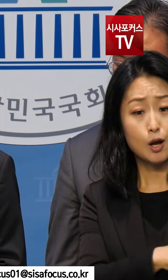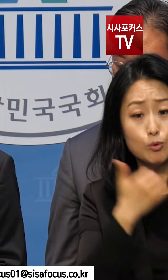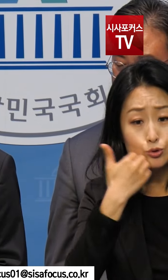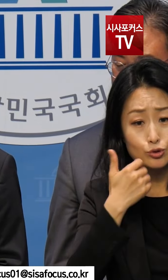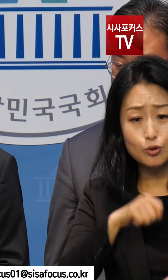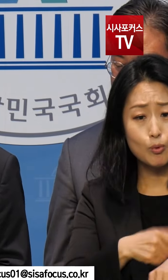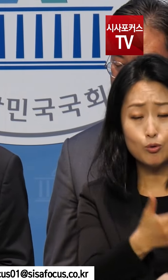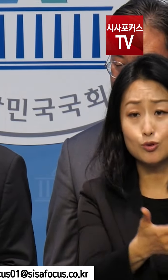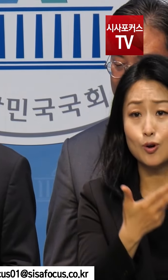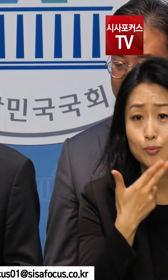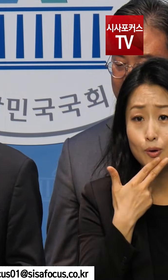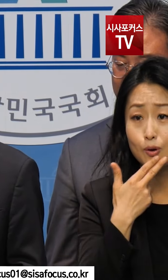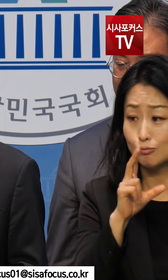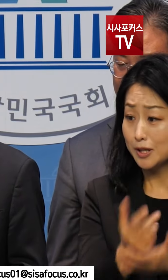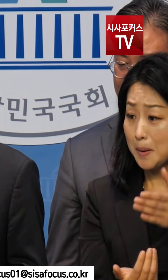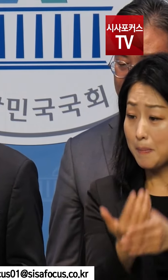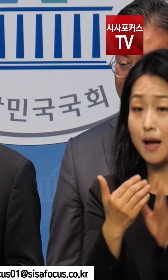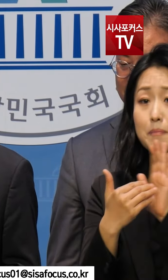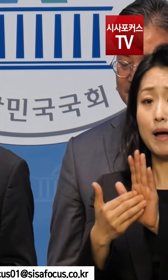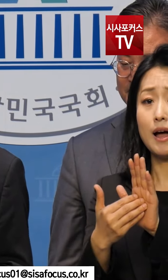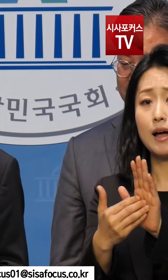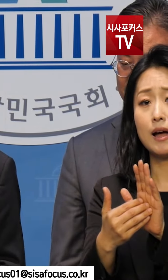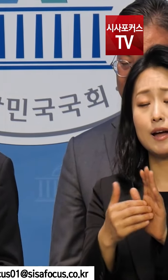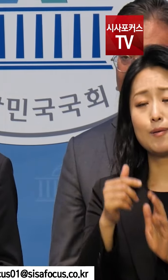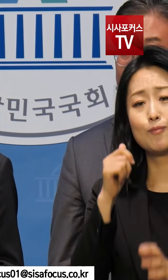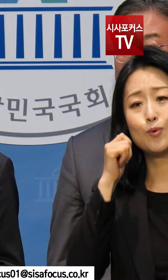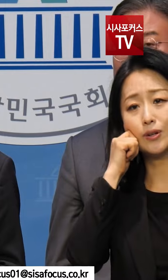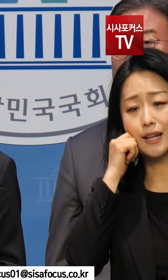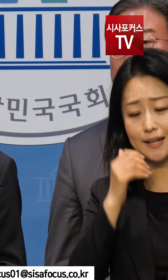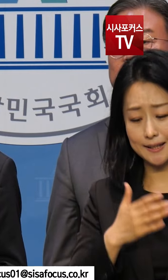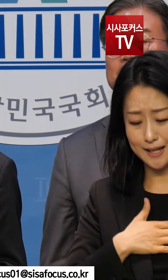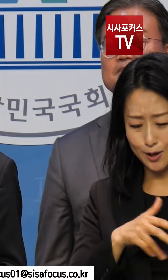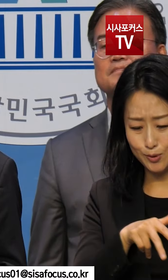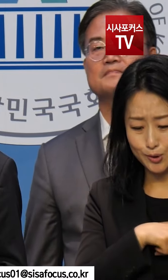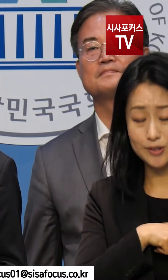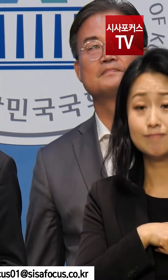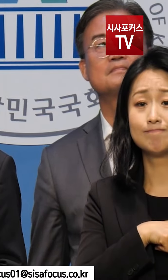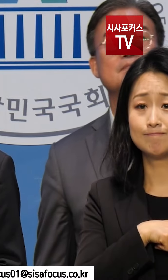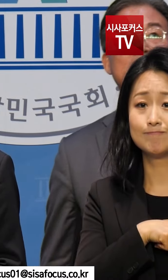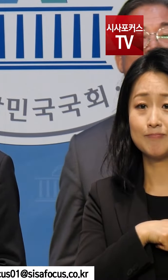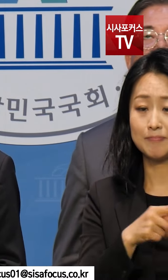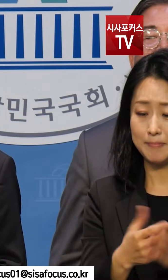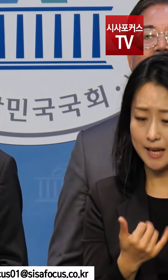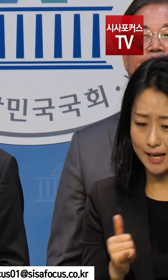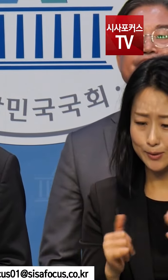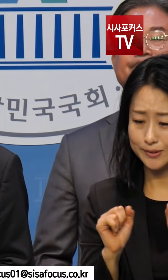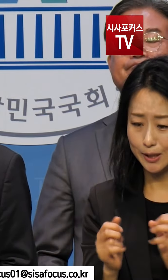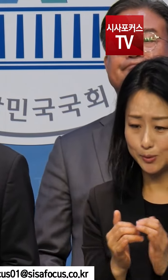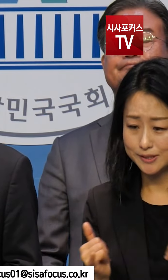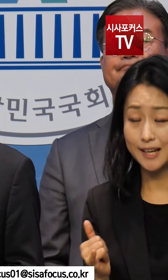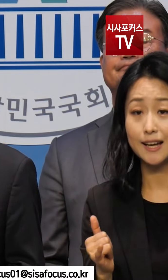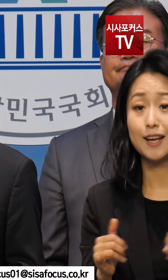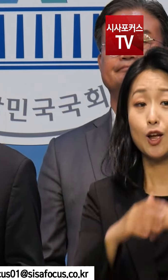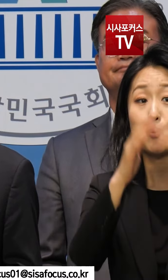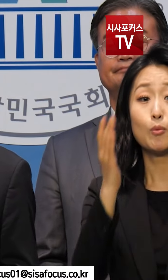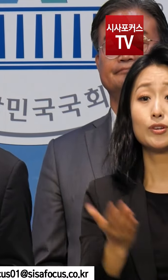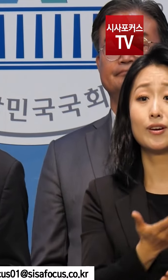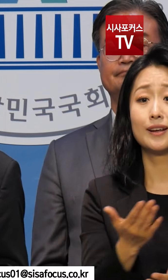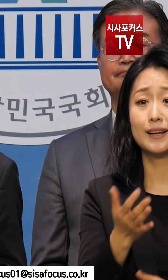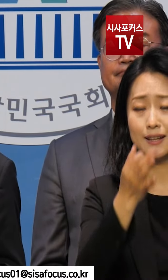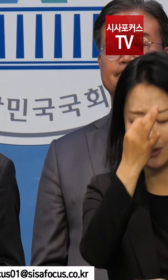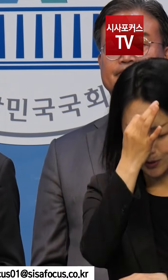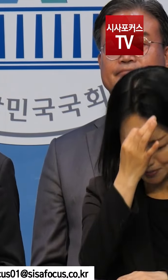이어짐에도 불구하고 막아내지 못하는 것에 대해서 정치인의 한 사람으로서 유가족과 생존자 그리고 모든 국민께